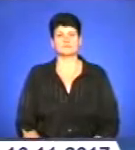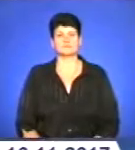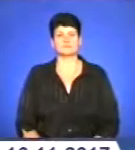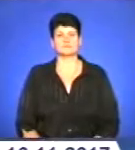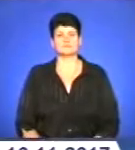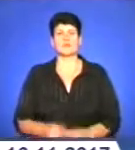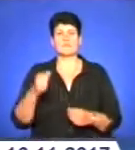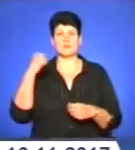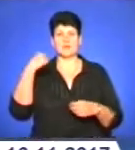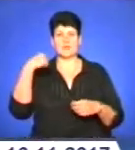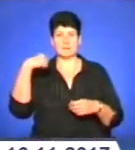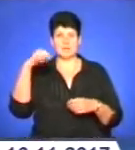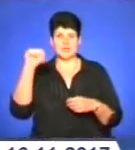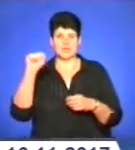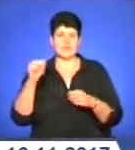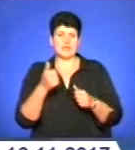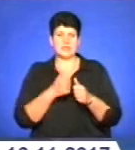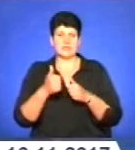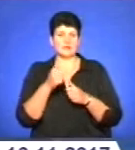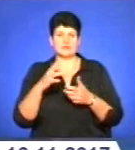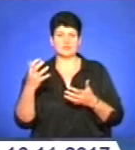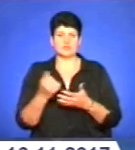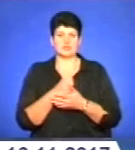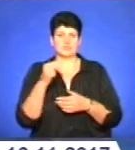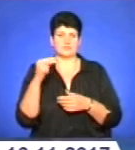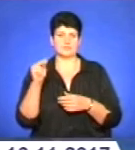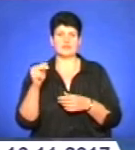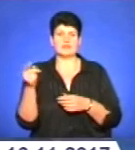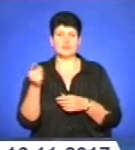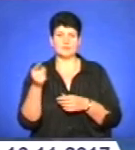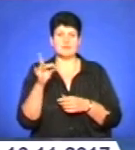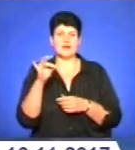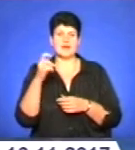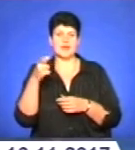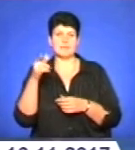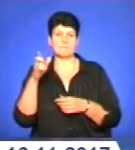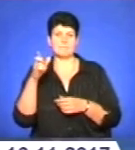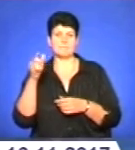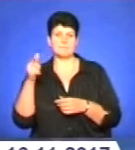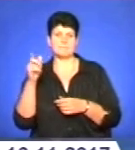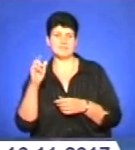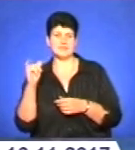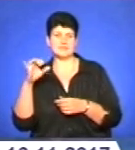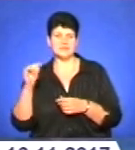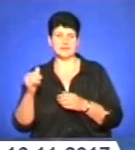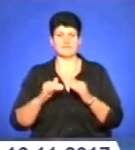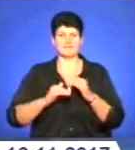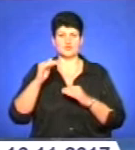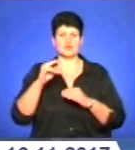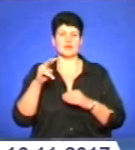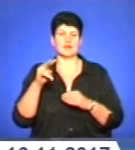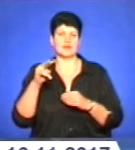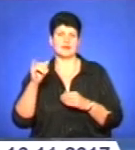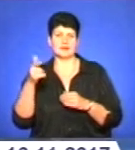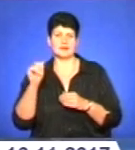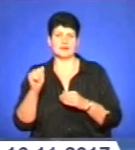Перемогли лідера, проте не здобули чемпіонство. Тернопільські регбістки з команди «Універ» за підсумками сезону вищої ліги з регбі-7